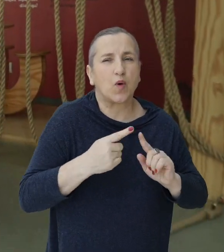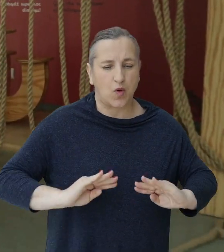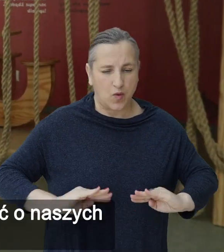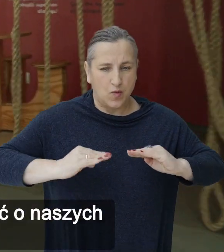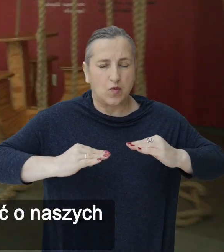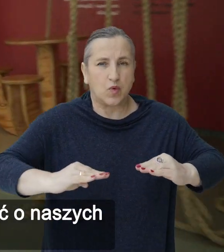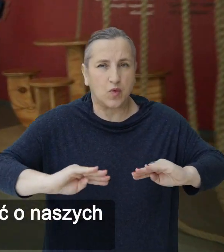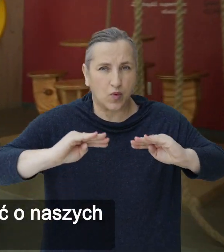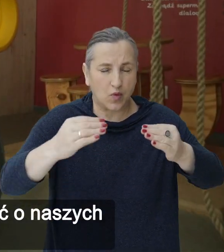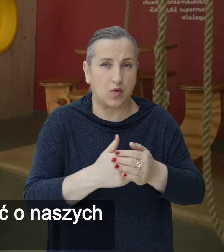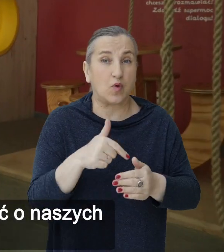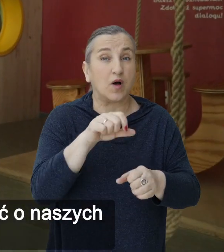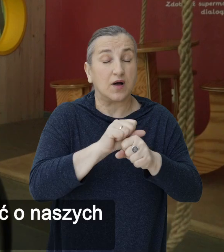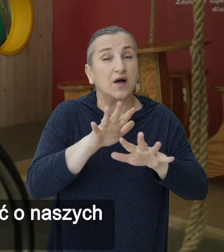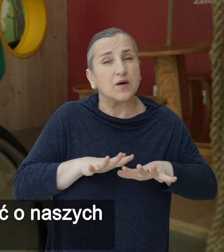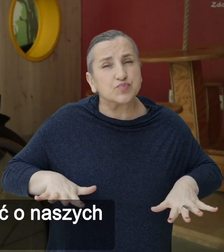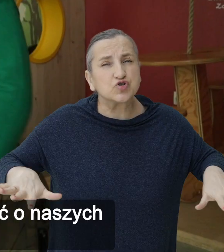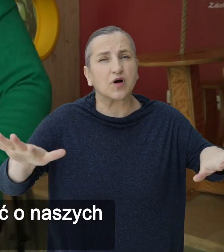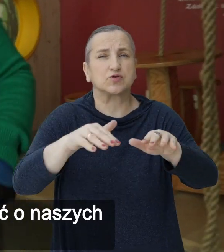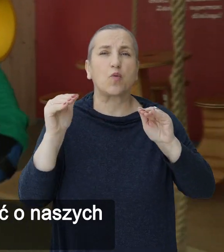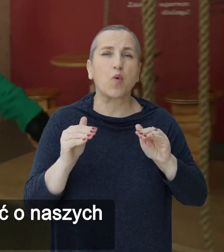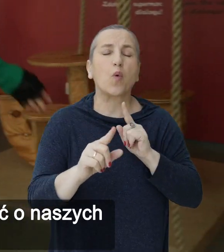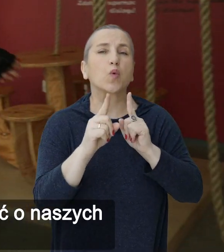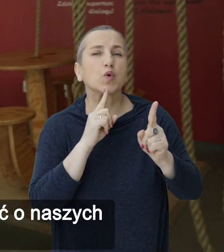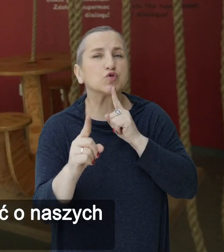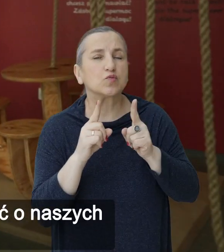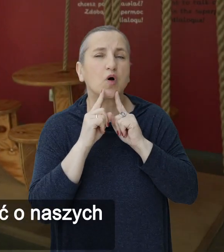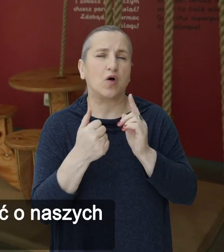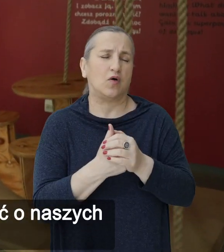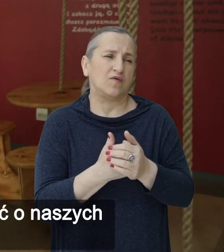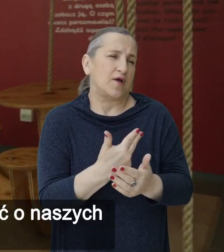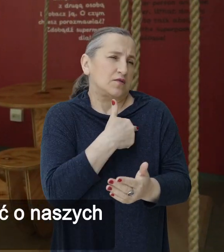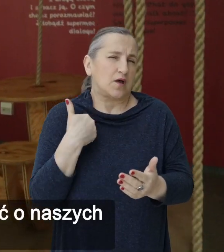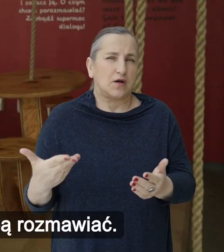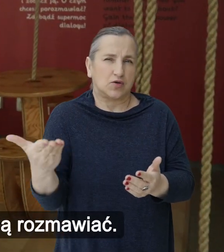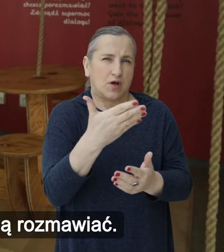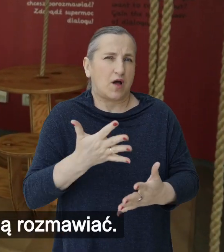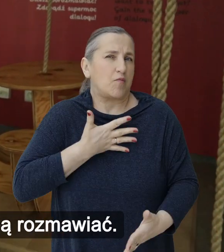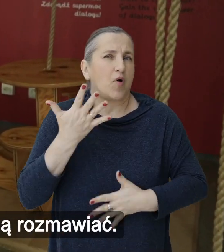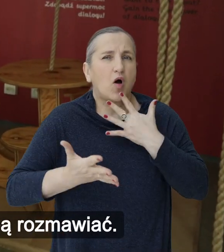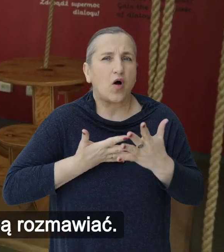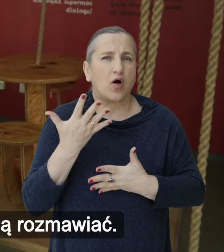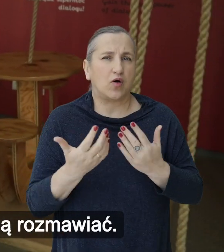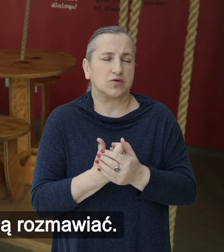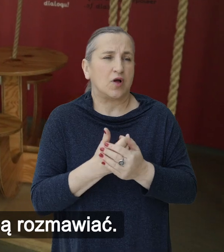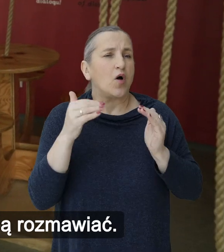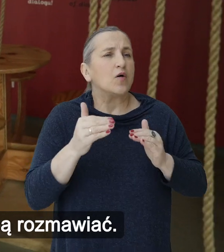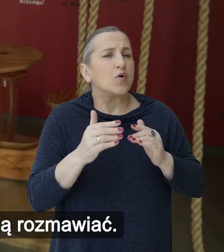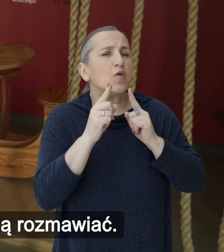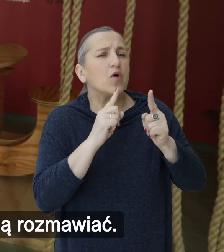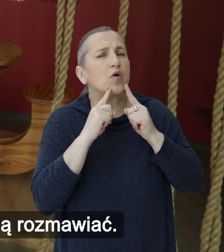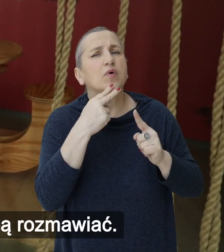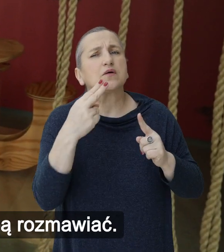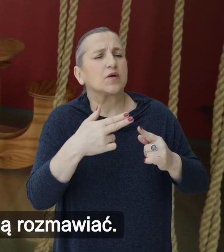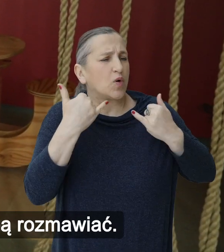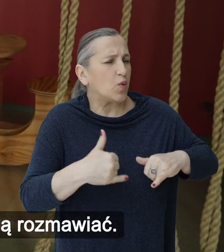Jest przestrzeń, gdzie możemy porozmawiać o naszych emocjach, o tym jak się różnimy, ale jak możemy